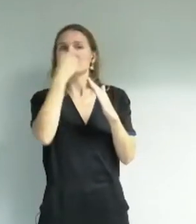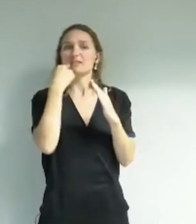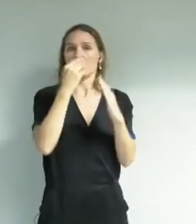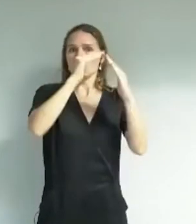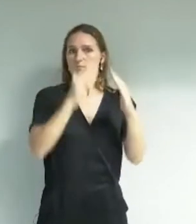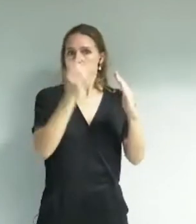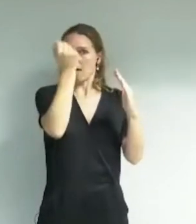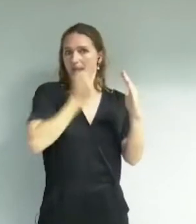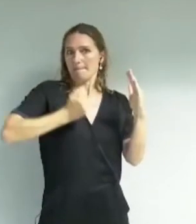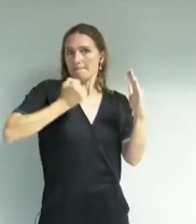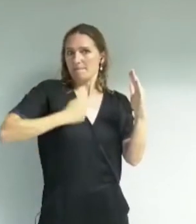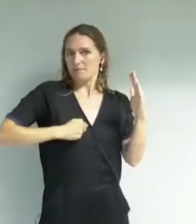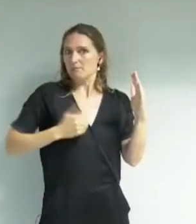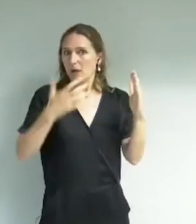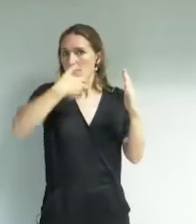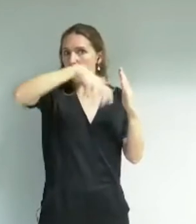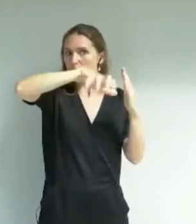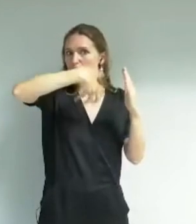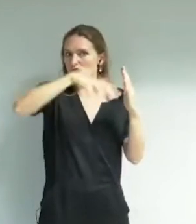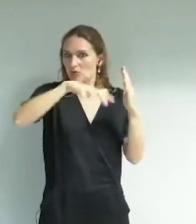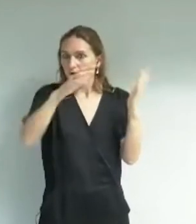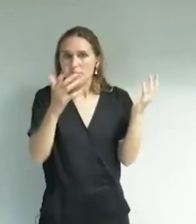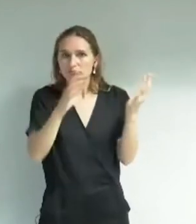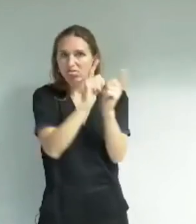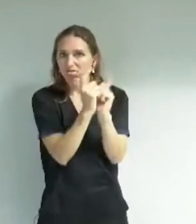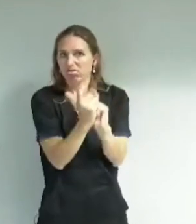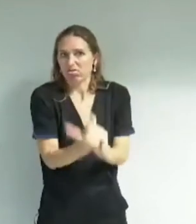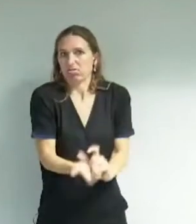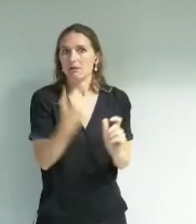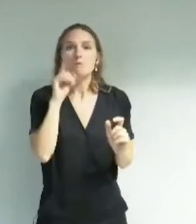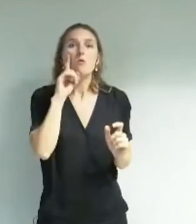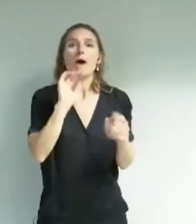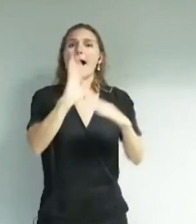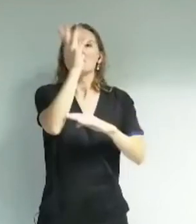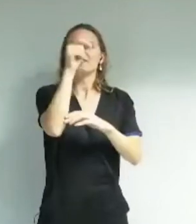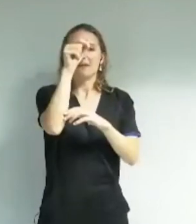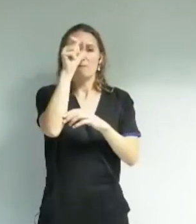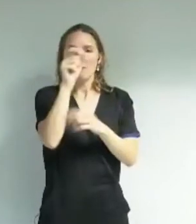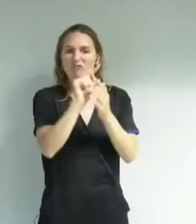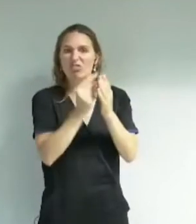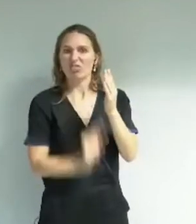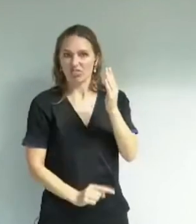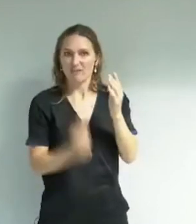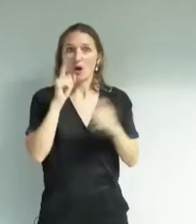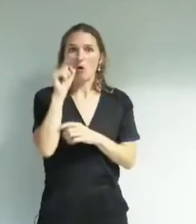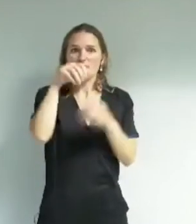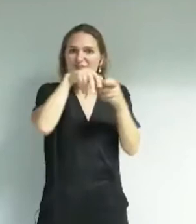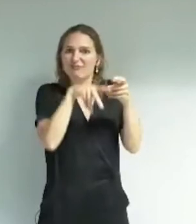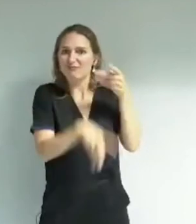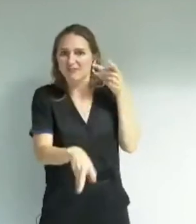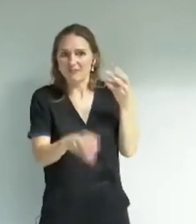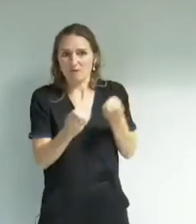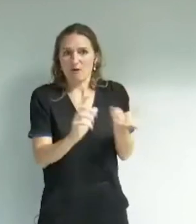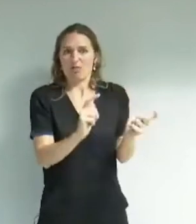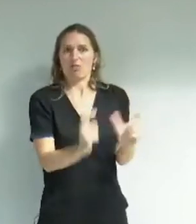fortement, fortement cet édifice parce qu'évidemment, ça crée des fentes dans lesquelles l'eau s'infiltre. Voilà la situation